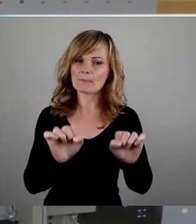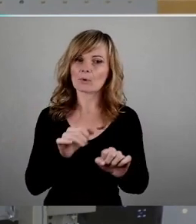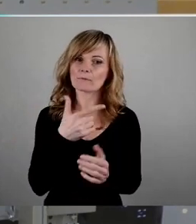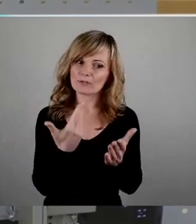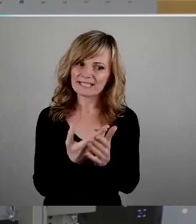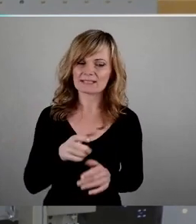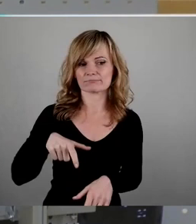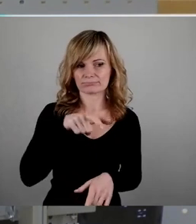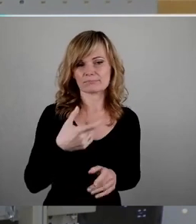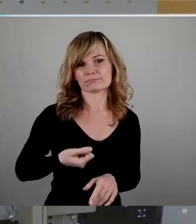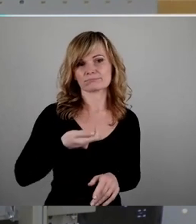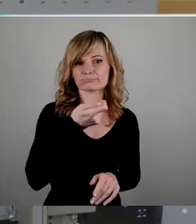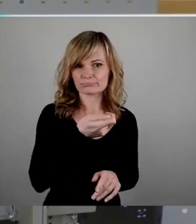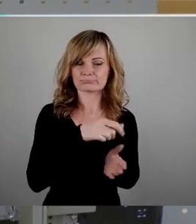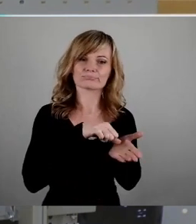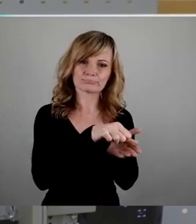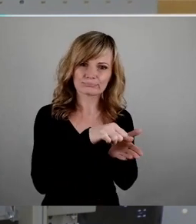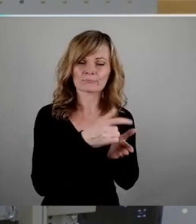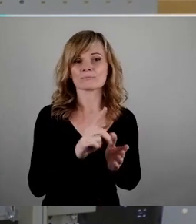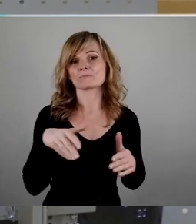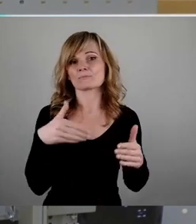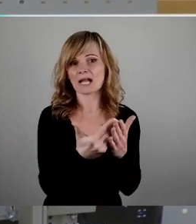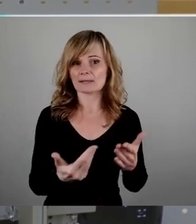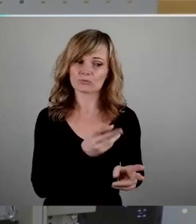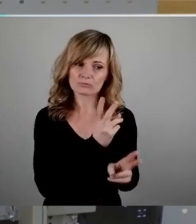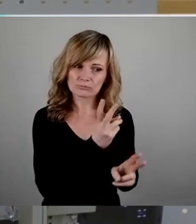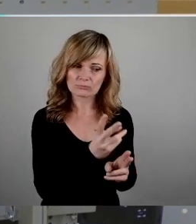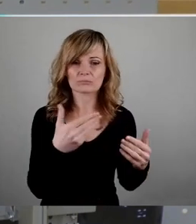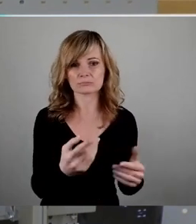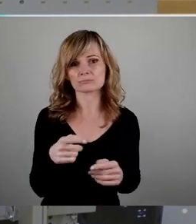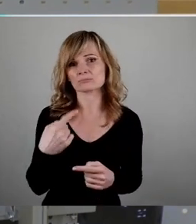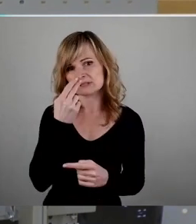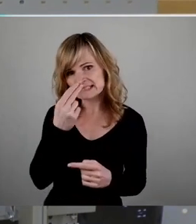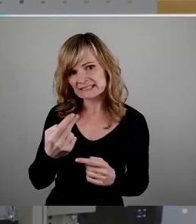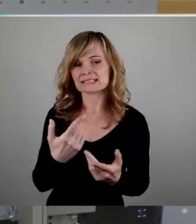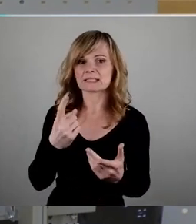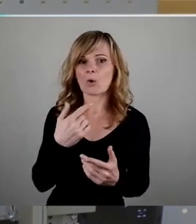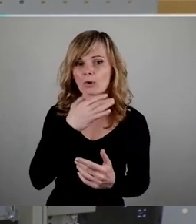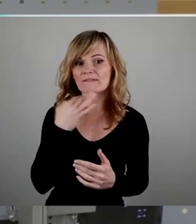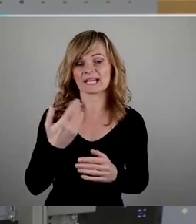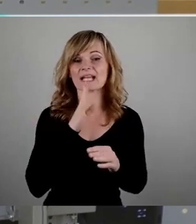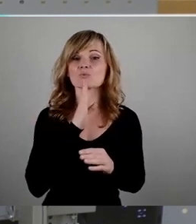und die entsprechenden Angebote vorzuhalten, muss ich dann auch in Zahlen niederschlagen. Vielen Dank.